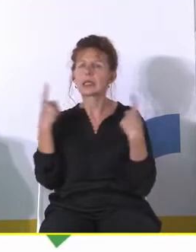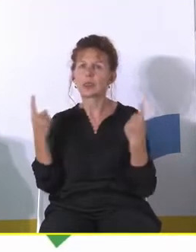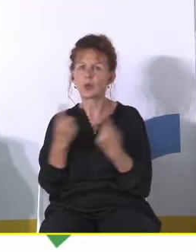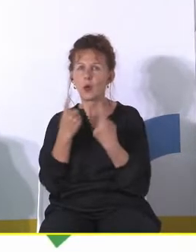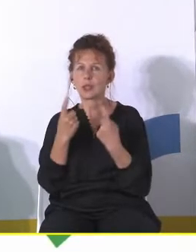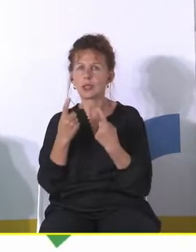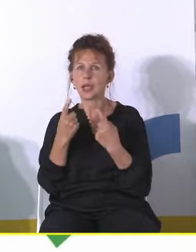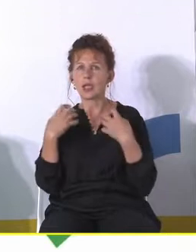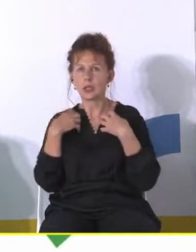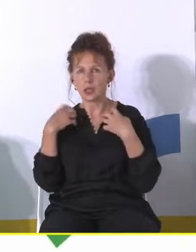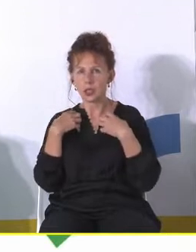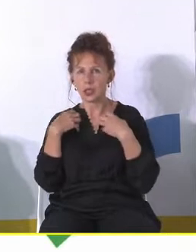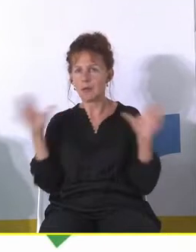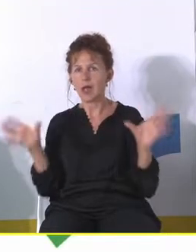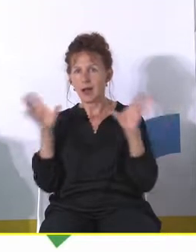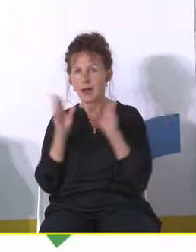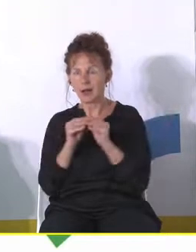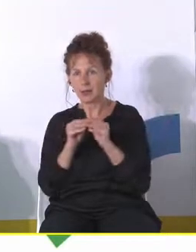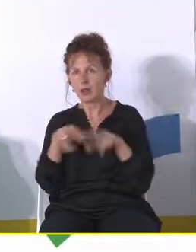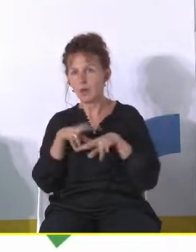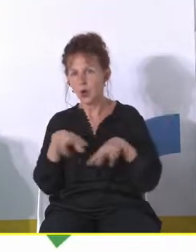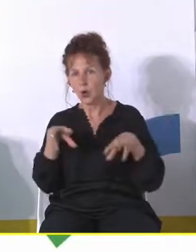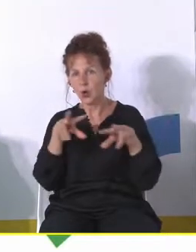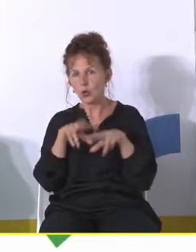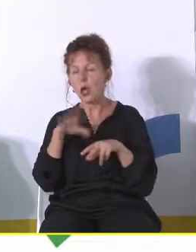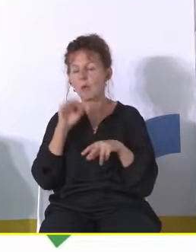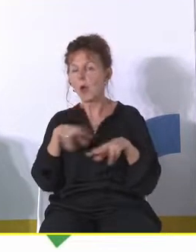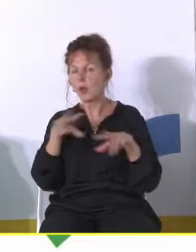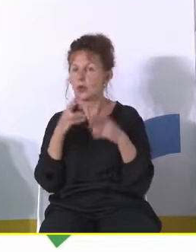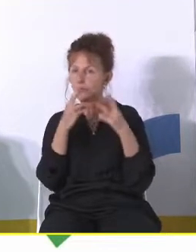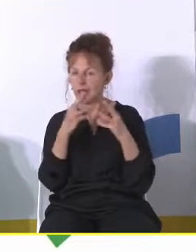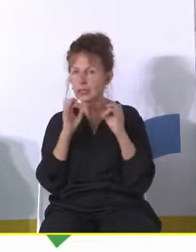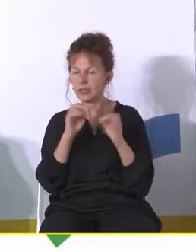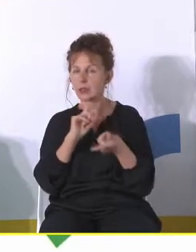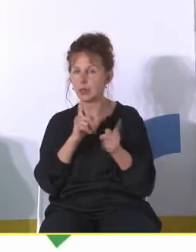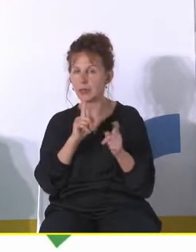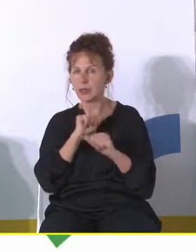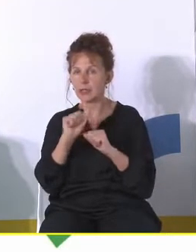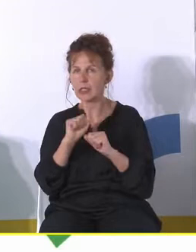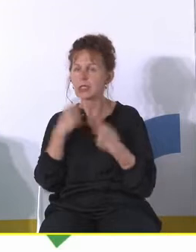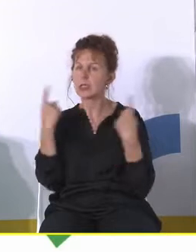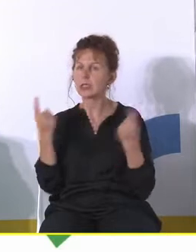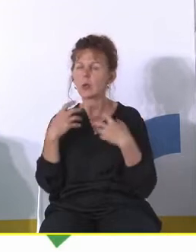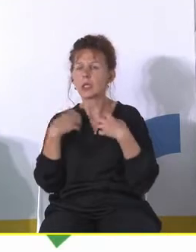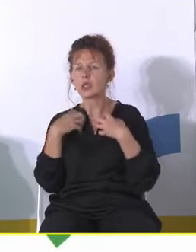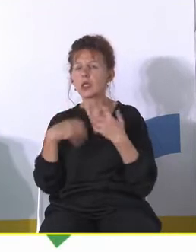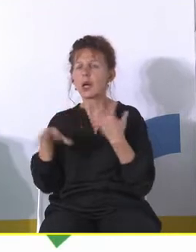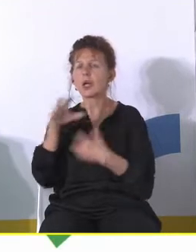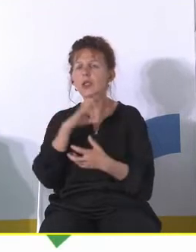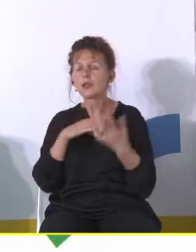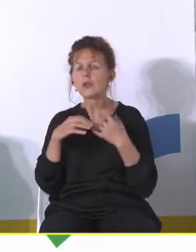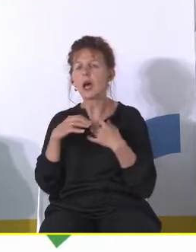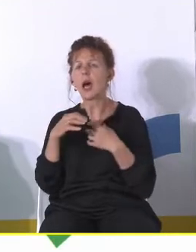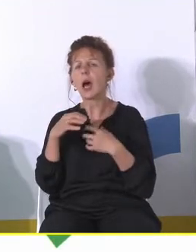żyjemy wszyscy a konkretnie rodziny ponieważ o nich tu rozmawiamy no to jest sytuacja życia w świecie który określa się